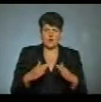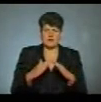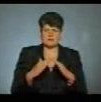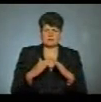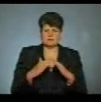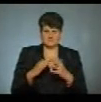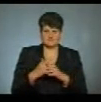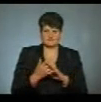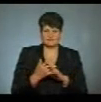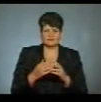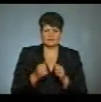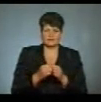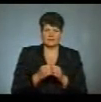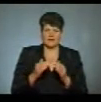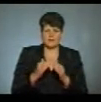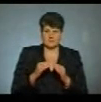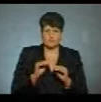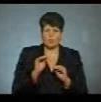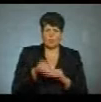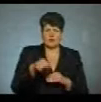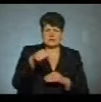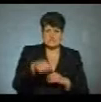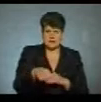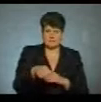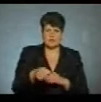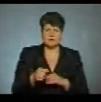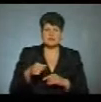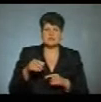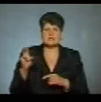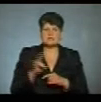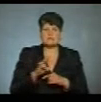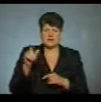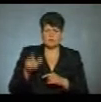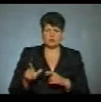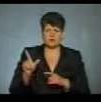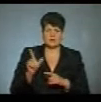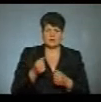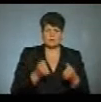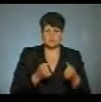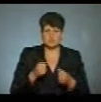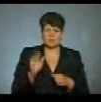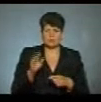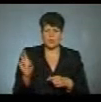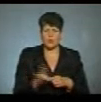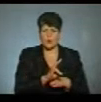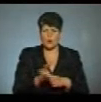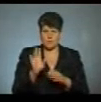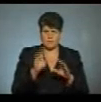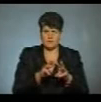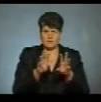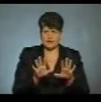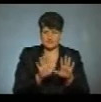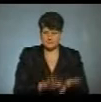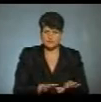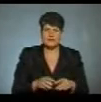навпроти своєї хати, поставлять паску на місток, священник буде їхати машиною і буде кропити і освячувати паски.